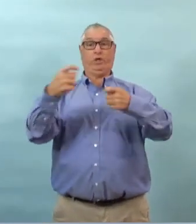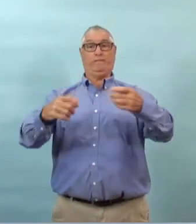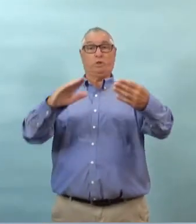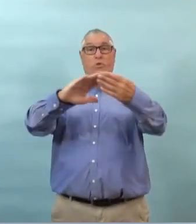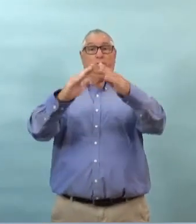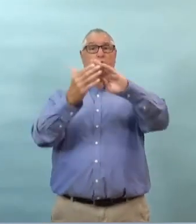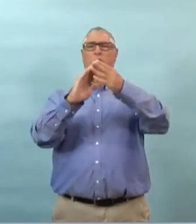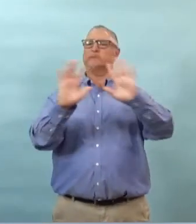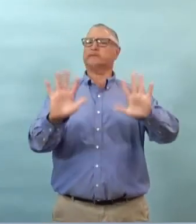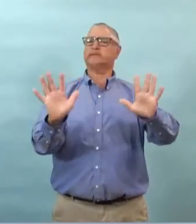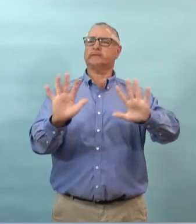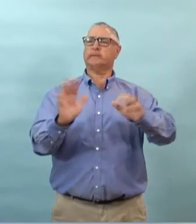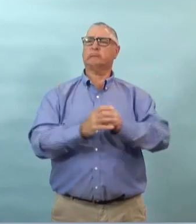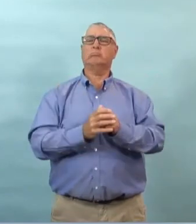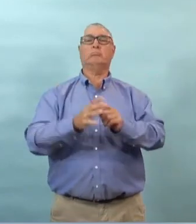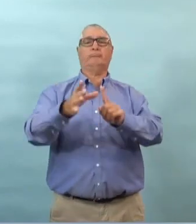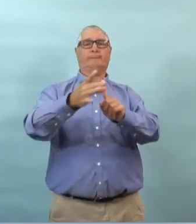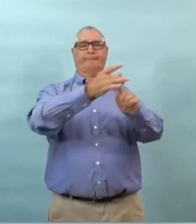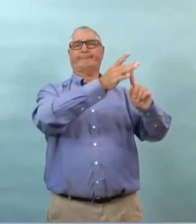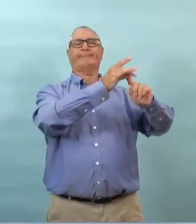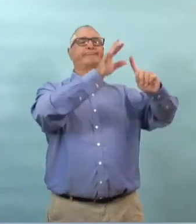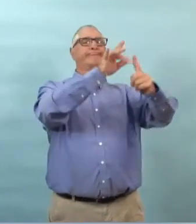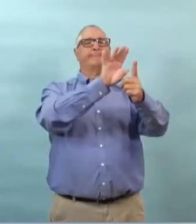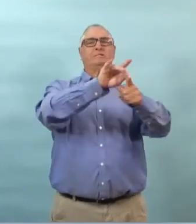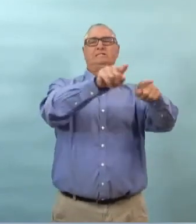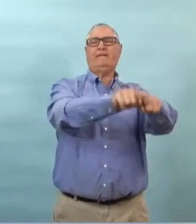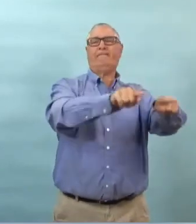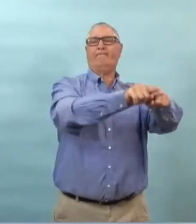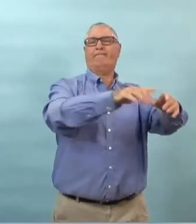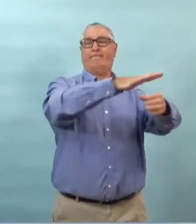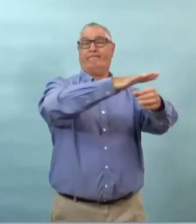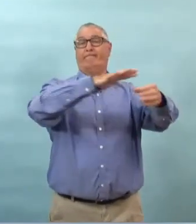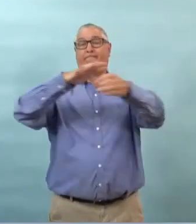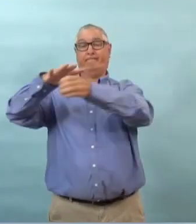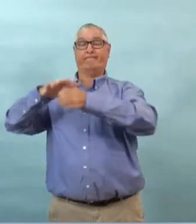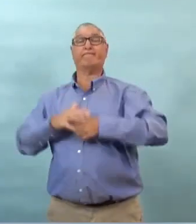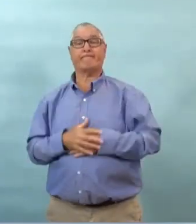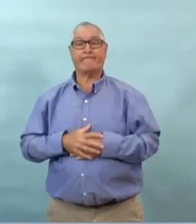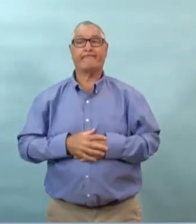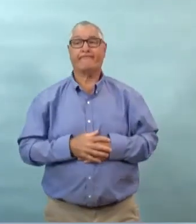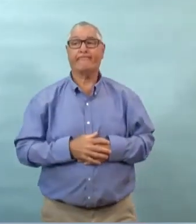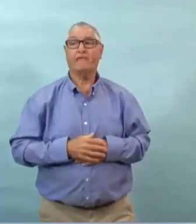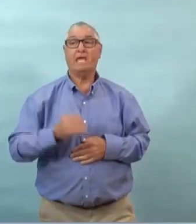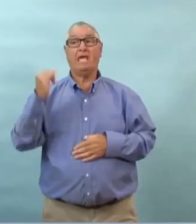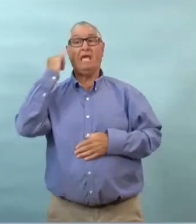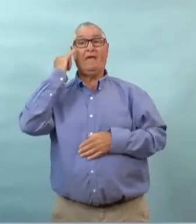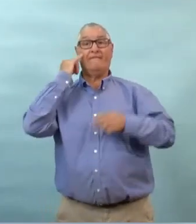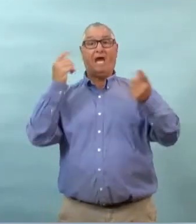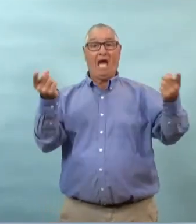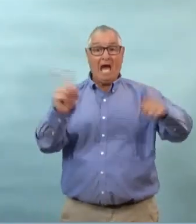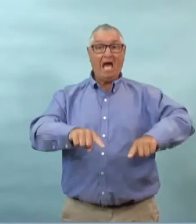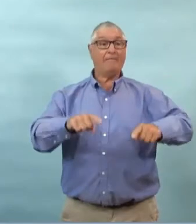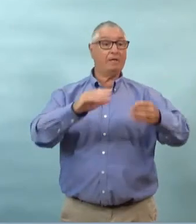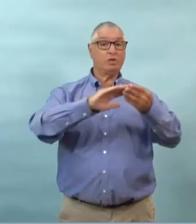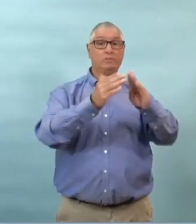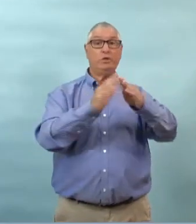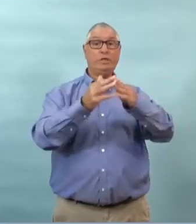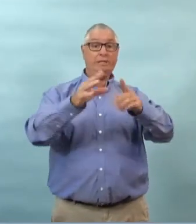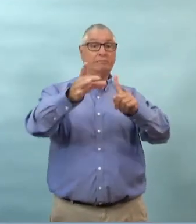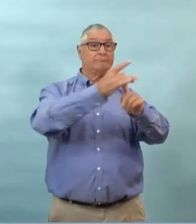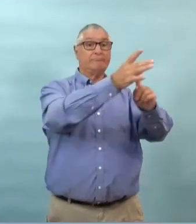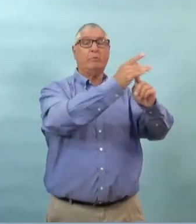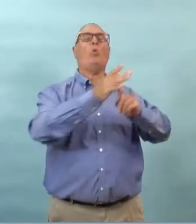indicatif d'une communauté d'une transmission communautaire à ce point ci et si jamais ça devenait le cas je pourrais dire que on avertirait